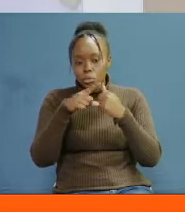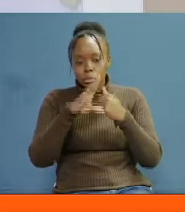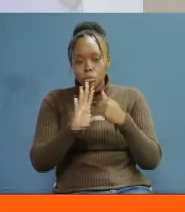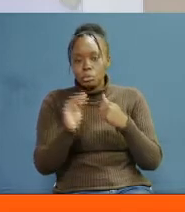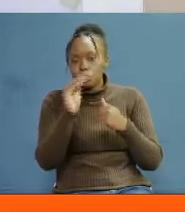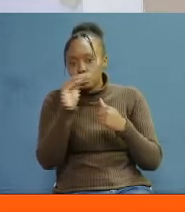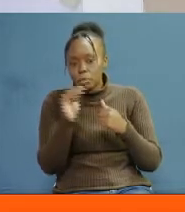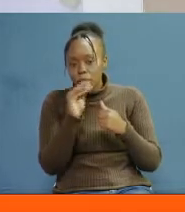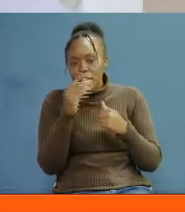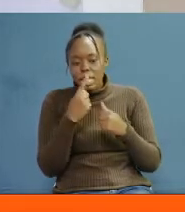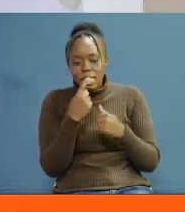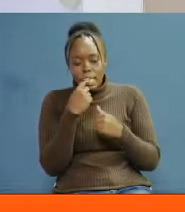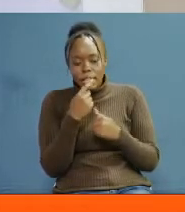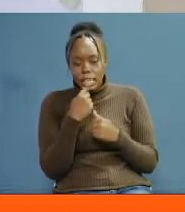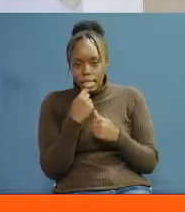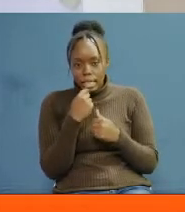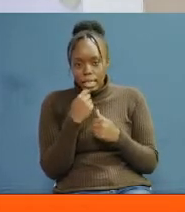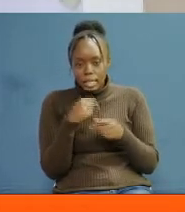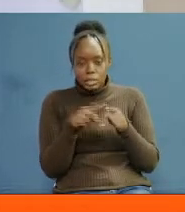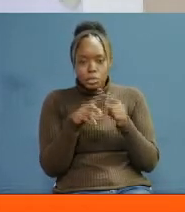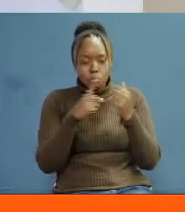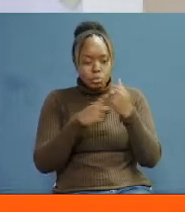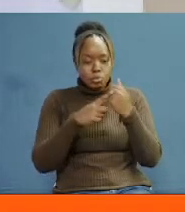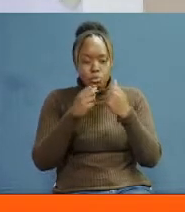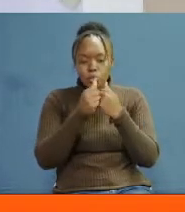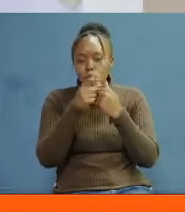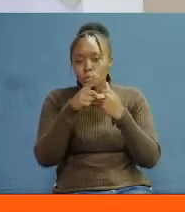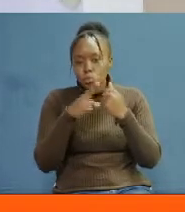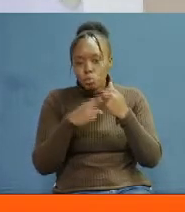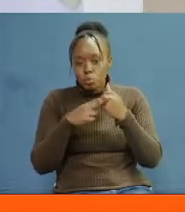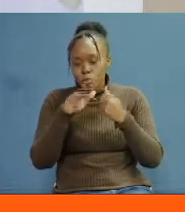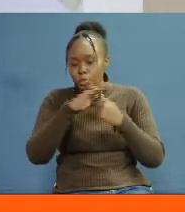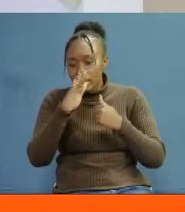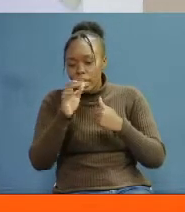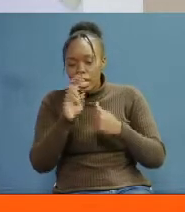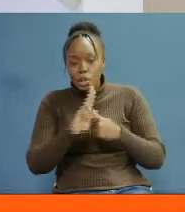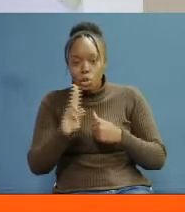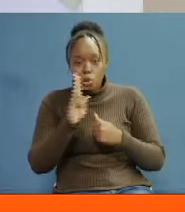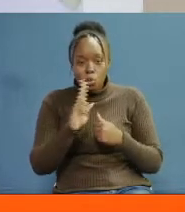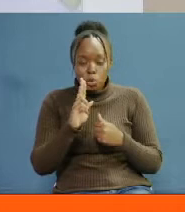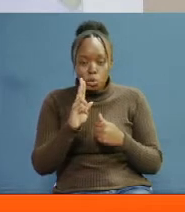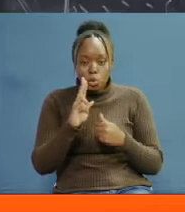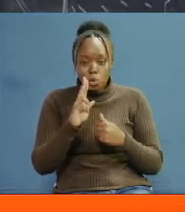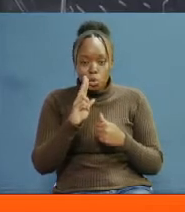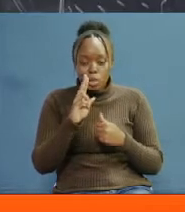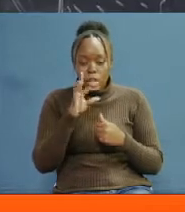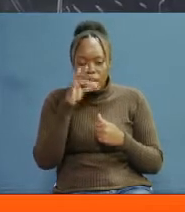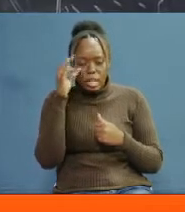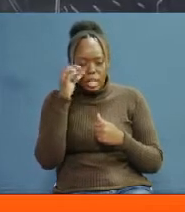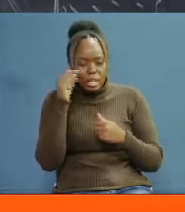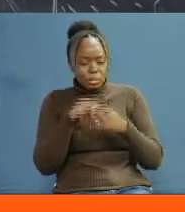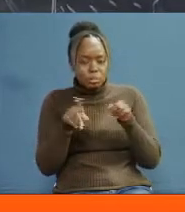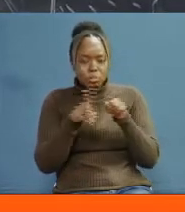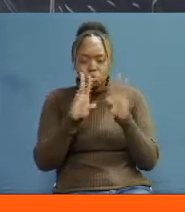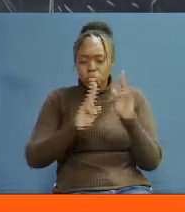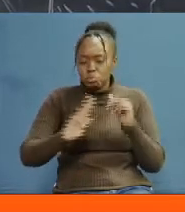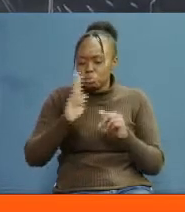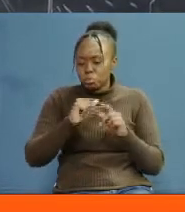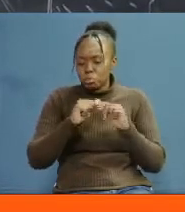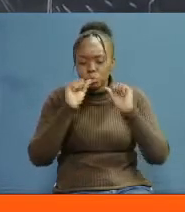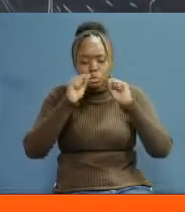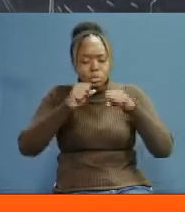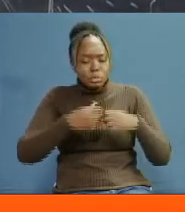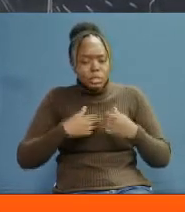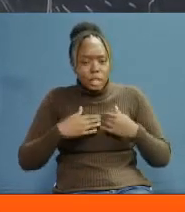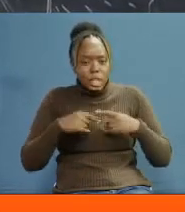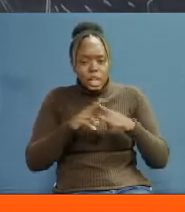used cannabis 1.2% have ever used heroin Marifa kuhusumi hadarati na